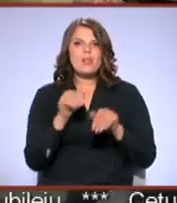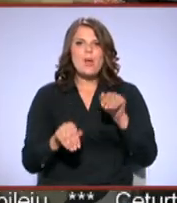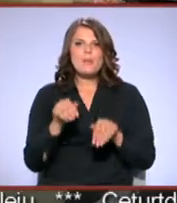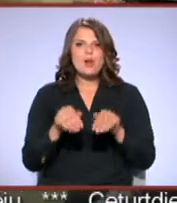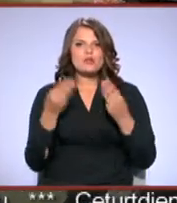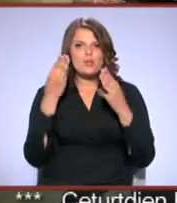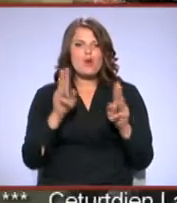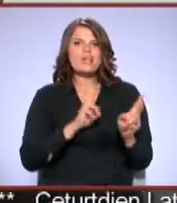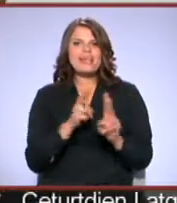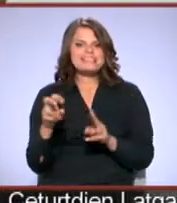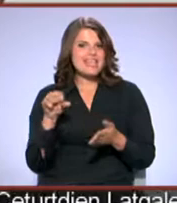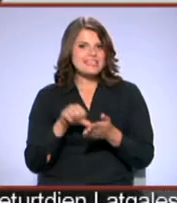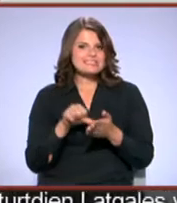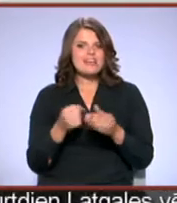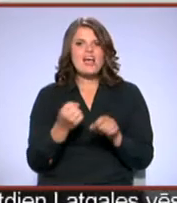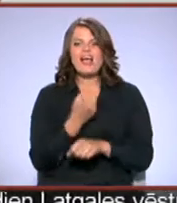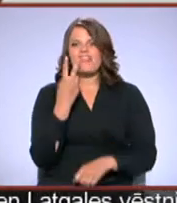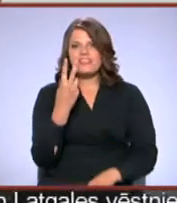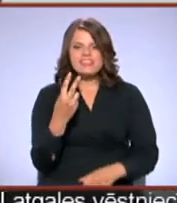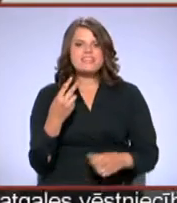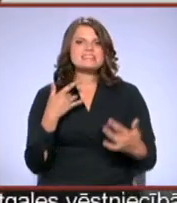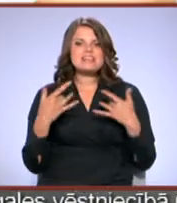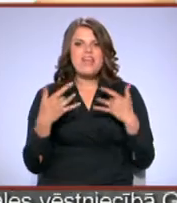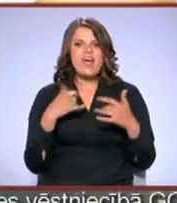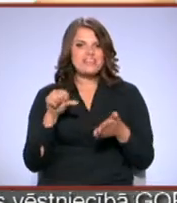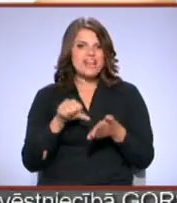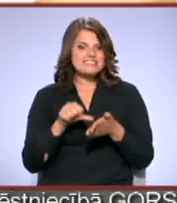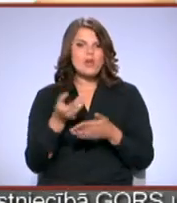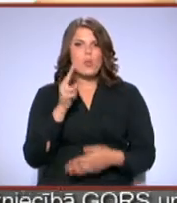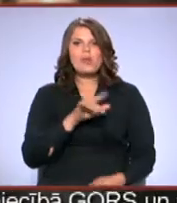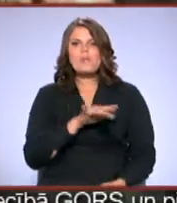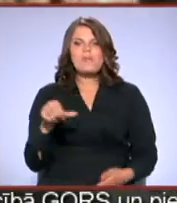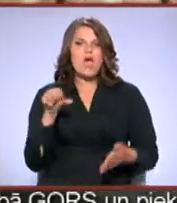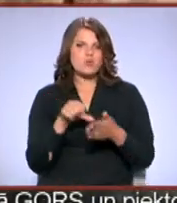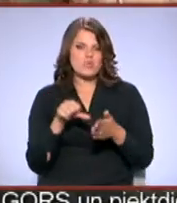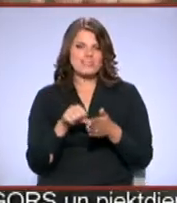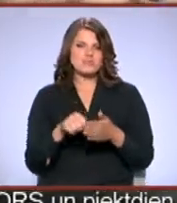laikmatīgās dējas izrādu, gan divas dramatiskā teātra izrādes un bērni iestudējumi.